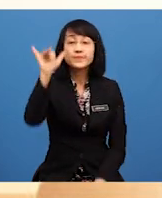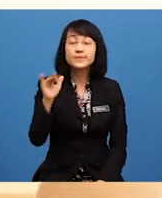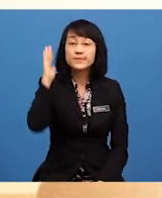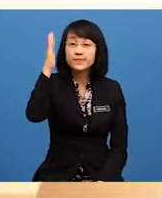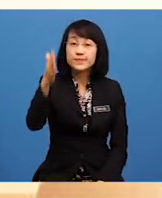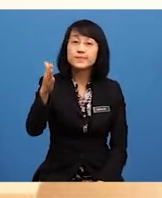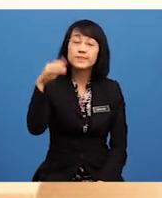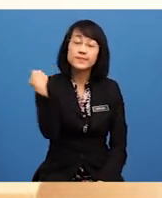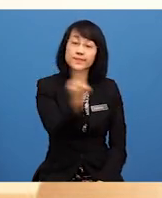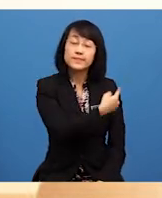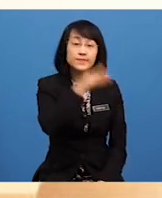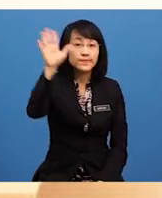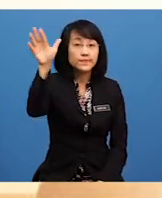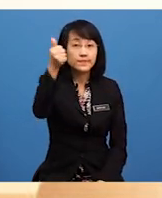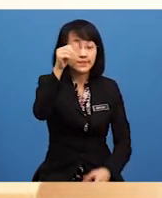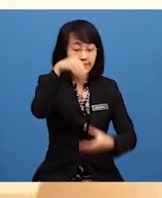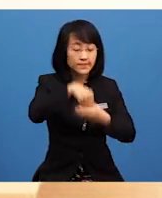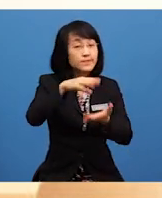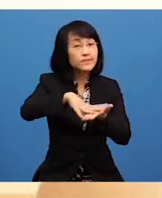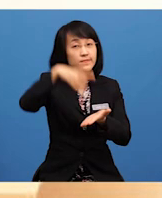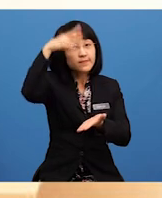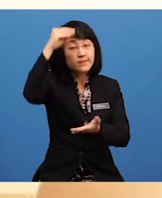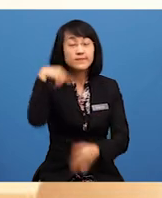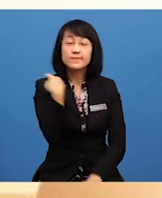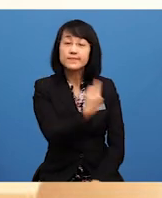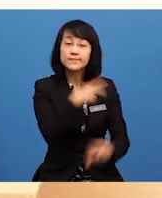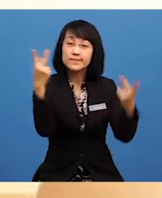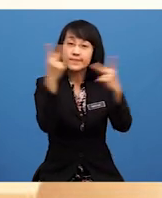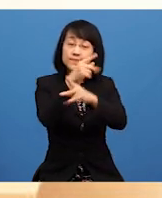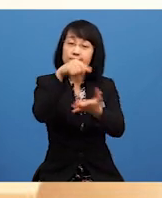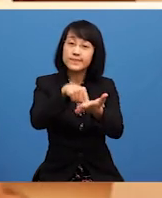capai dalam pembelajaran kita. Pembelajaran ini.